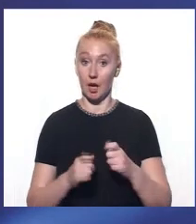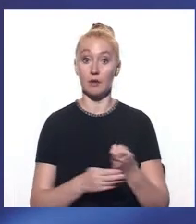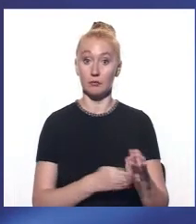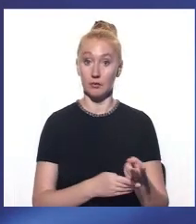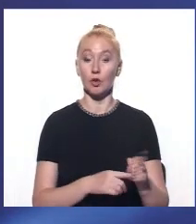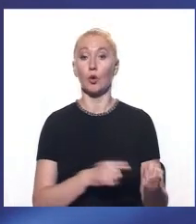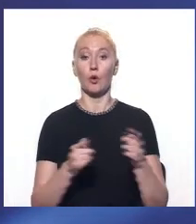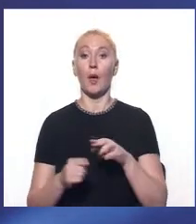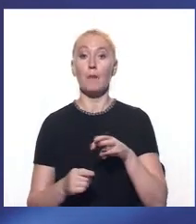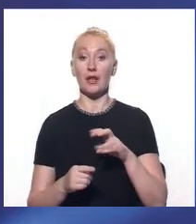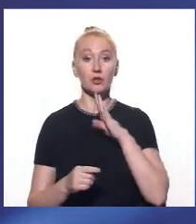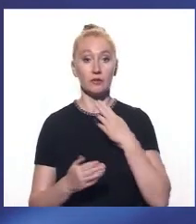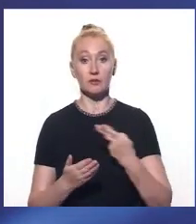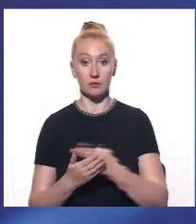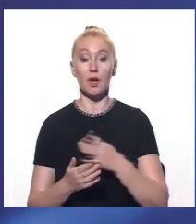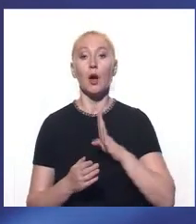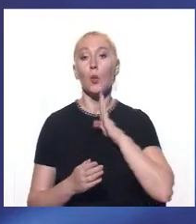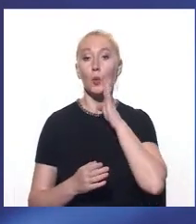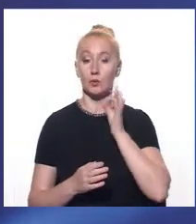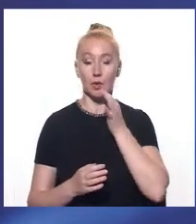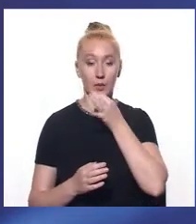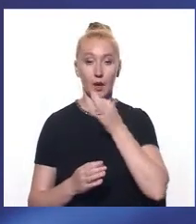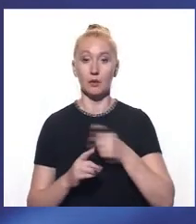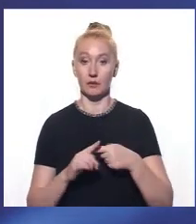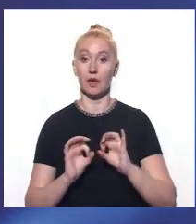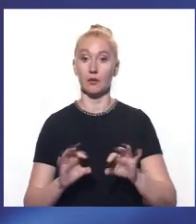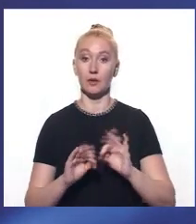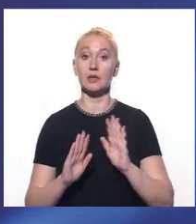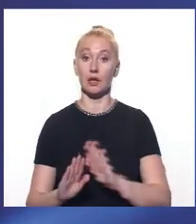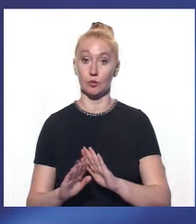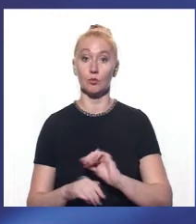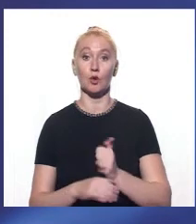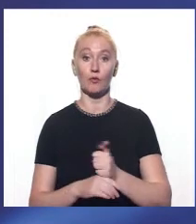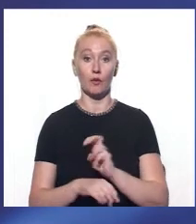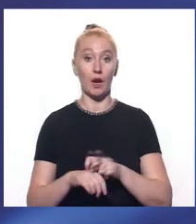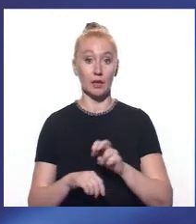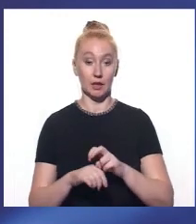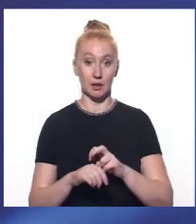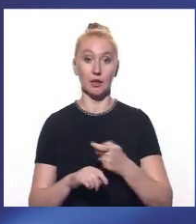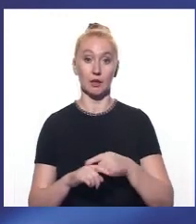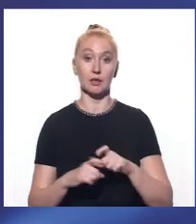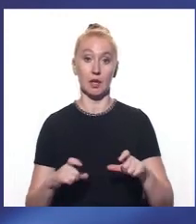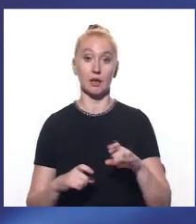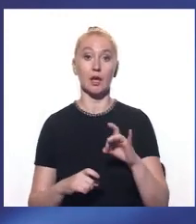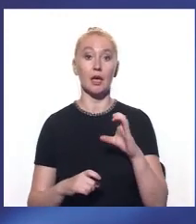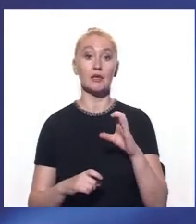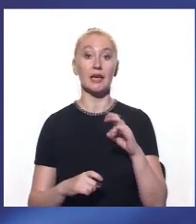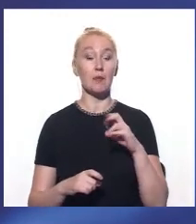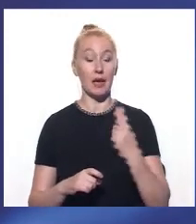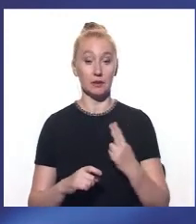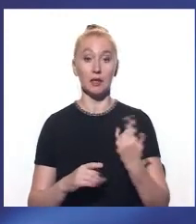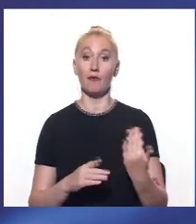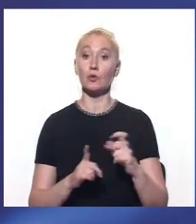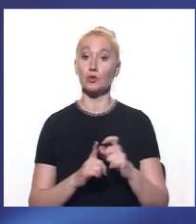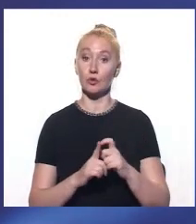до лікарні Мечникова дівчину доправили рану вранці. Про це розповів заступник головного лікаря закладу Юрій Скребець. За його